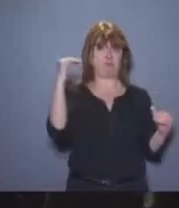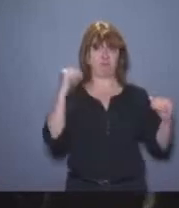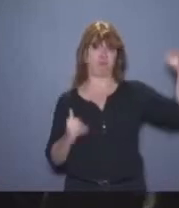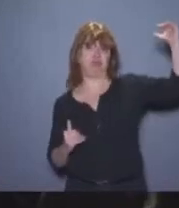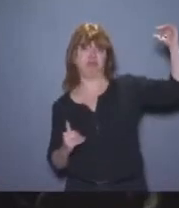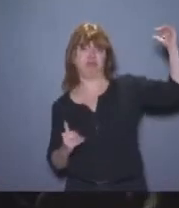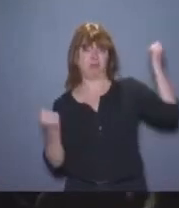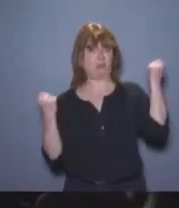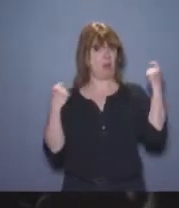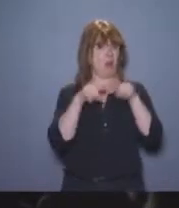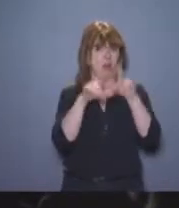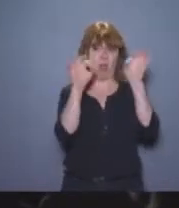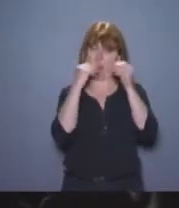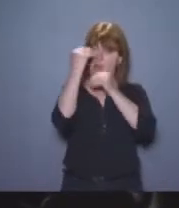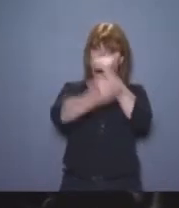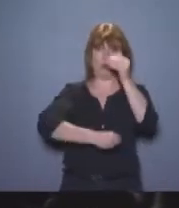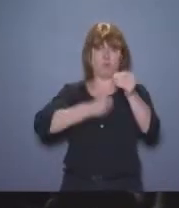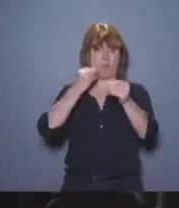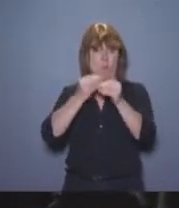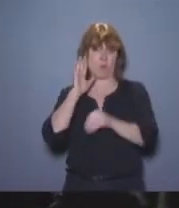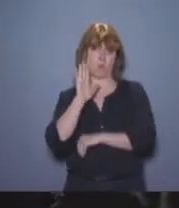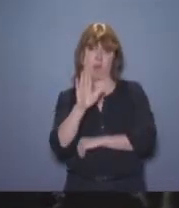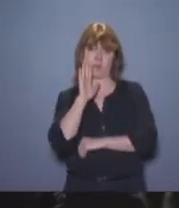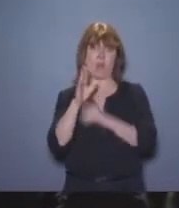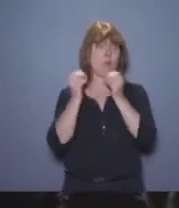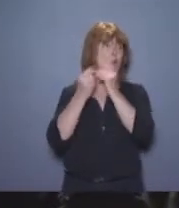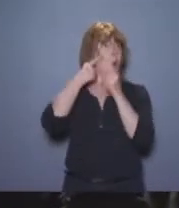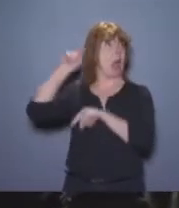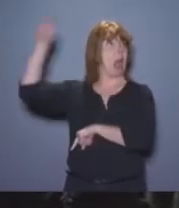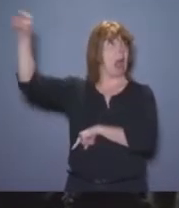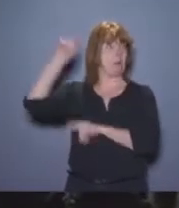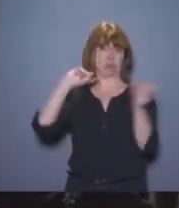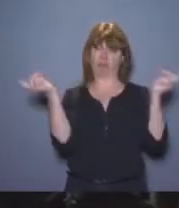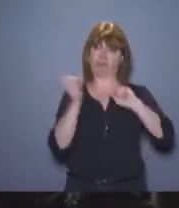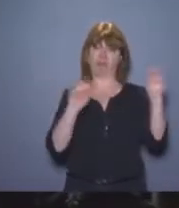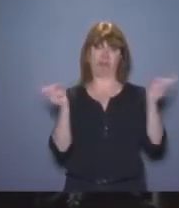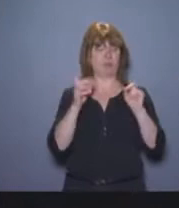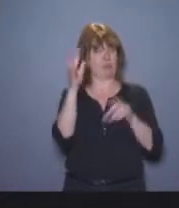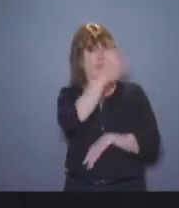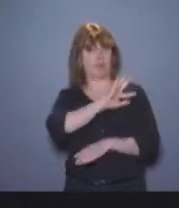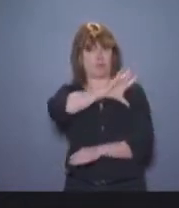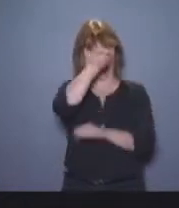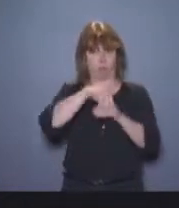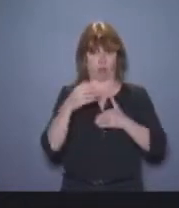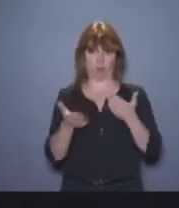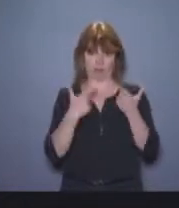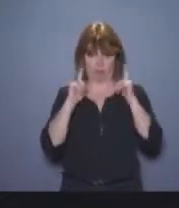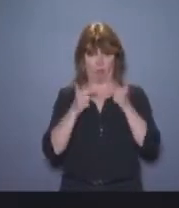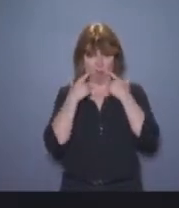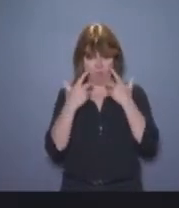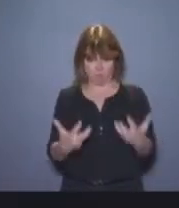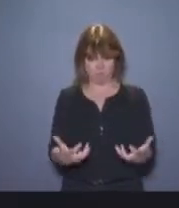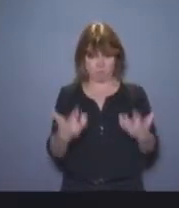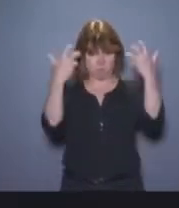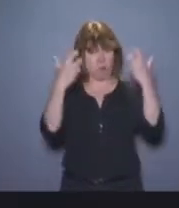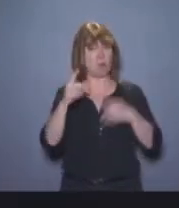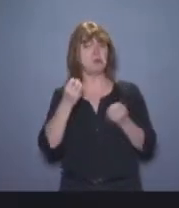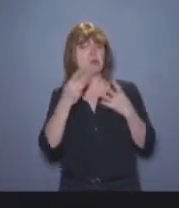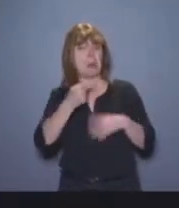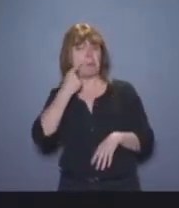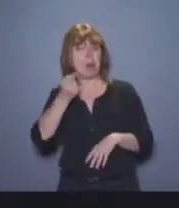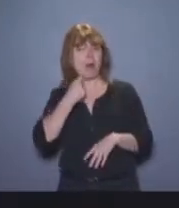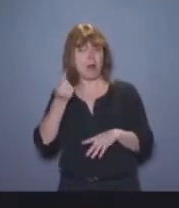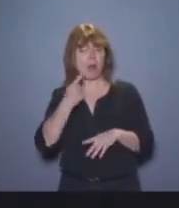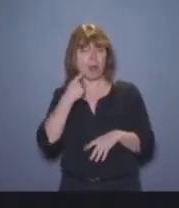L'inégalité de répartition dans la richesse n'est pas seulement un fait mondial ou un fait lointain.